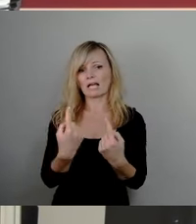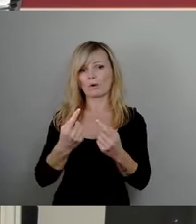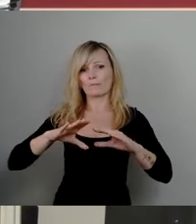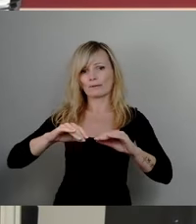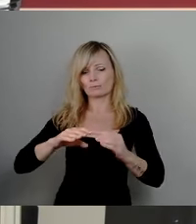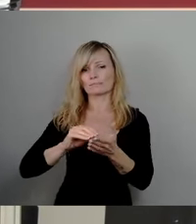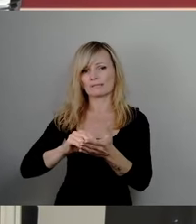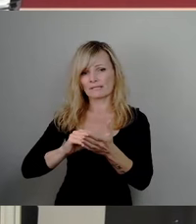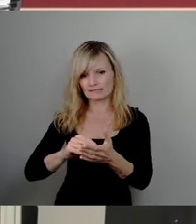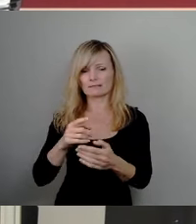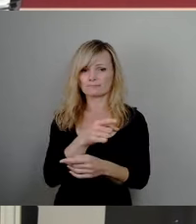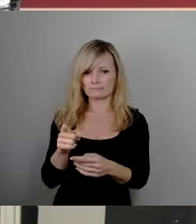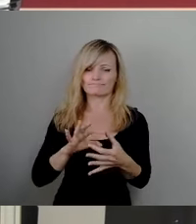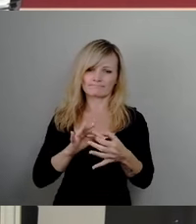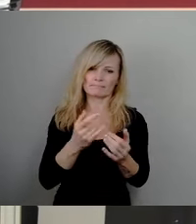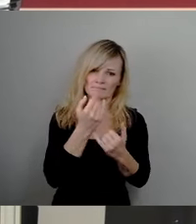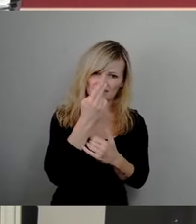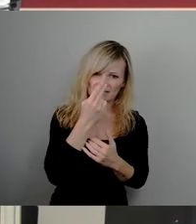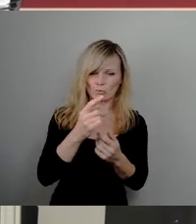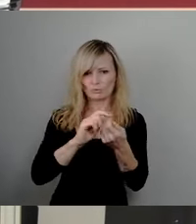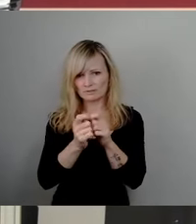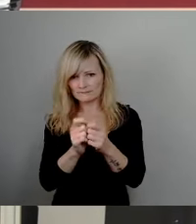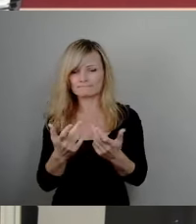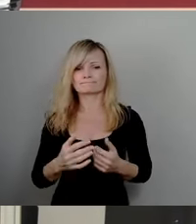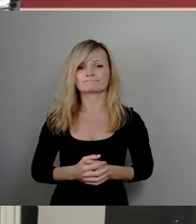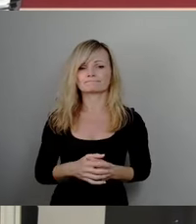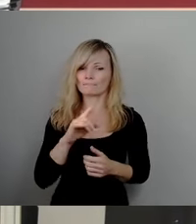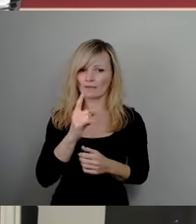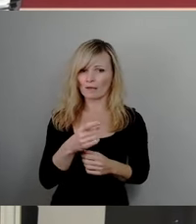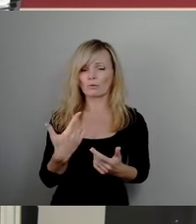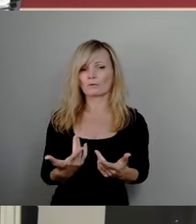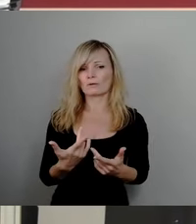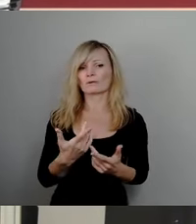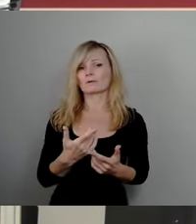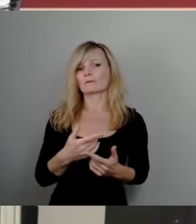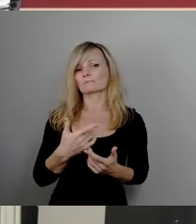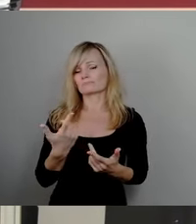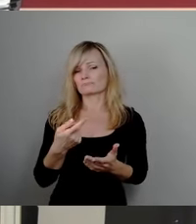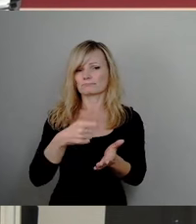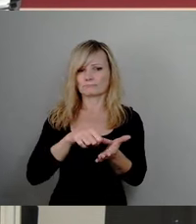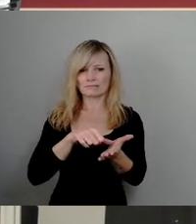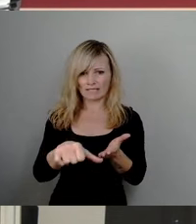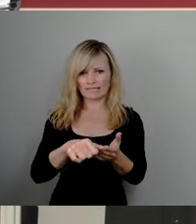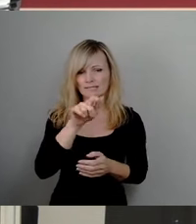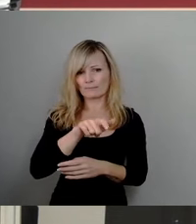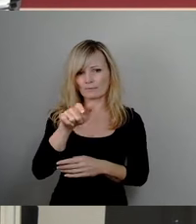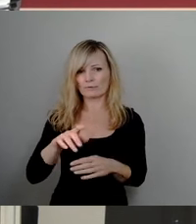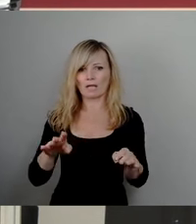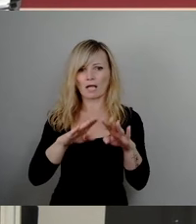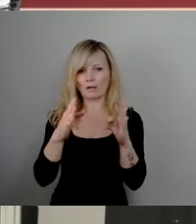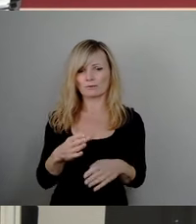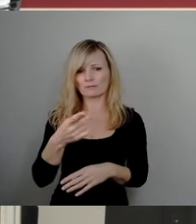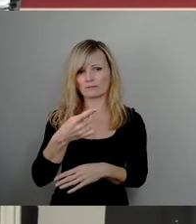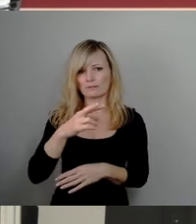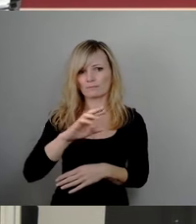Jugendkunstschule Dresden vor. Ebenso die Erweiterung der Entgelte für die Nutzung des Bürgerhauses Prolis im Paletschhof. Die